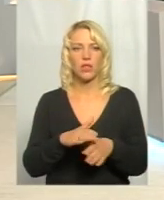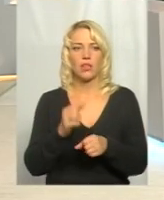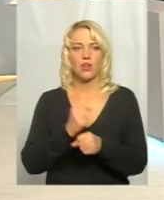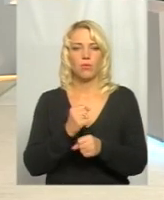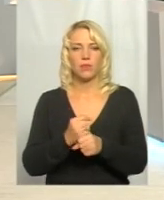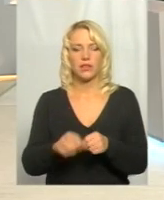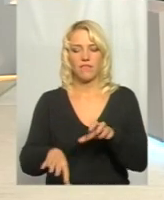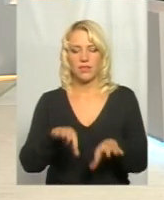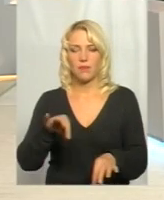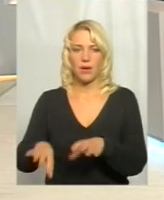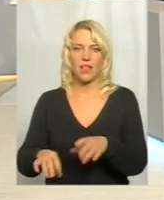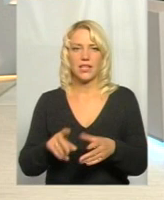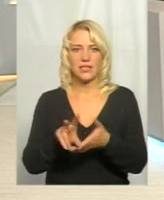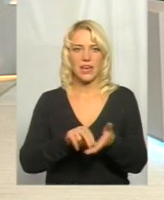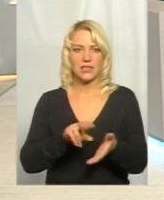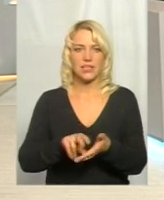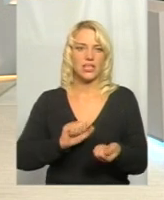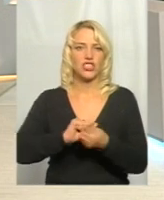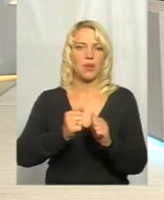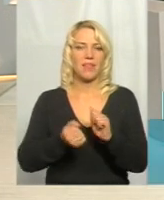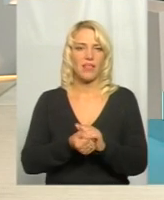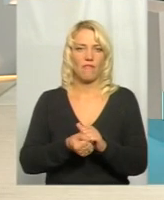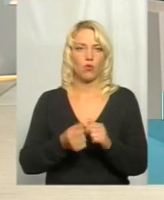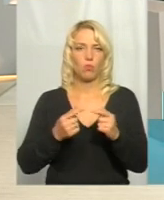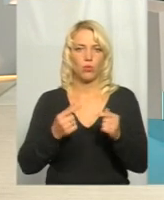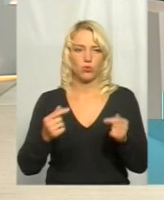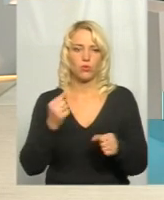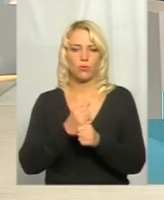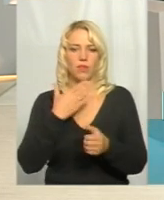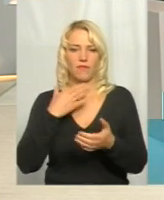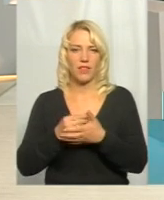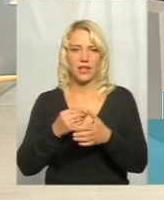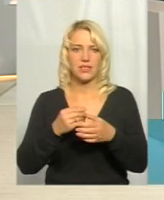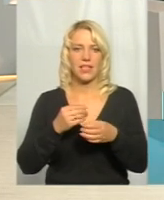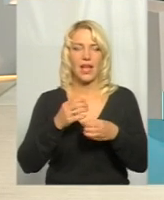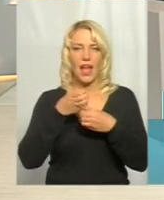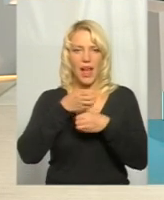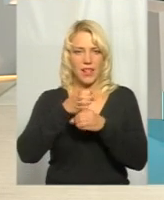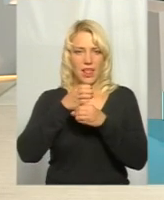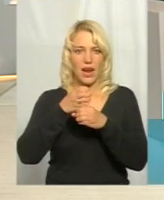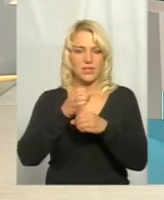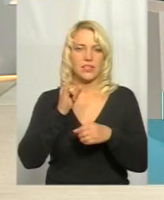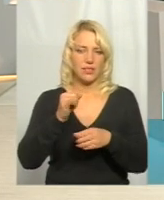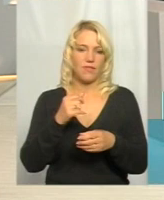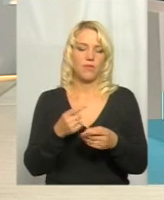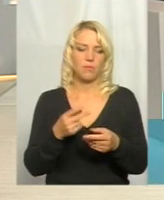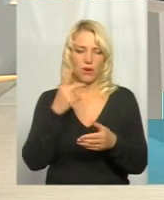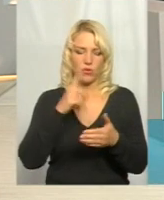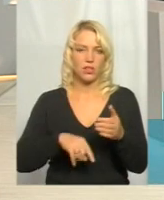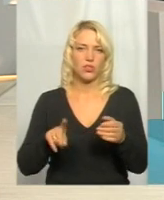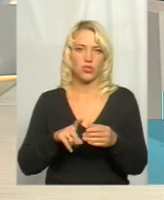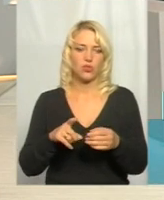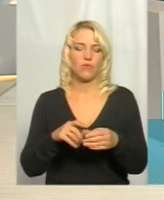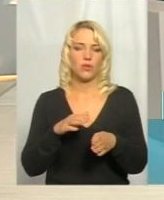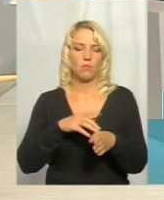відібрали зразки щебеневої продукції, зробили власний аналіз і переконалися, що він відповідає дійсності. Додатково